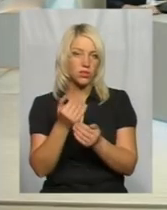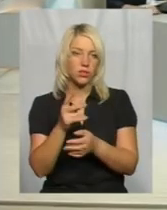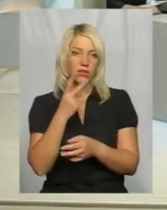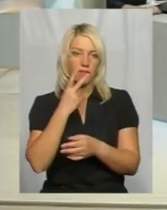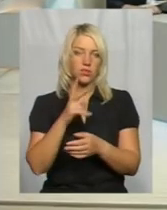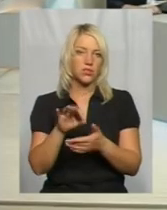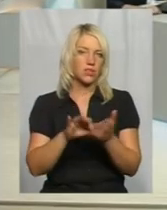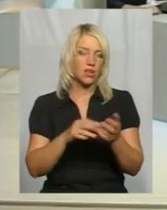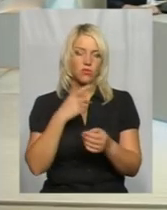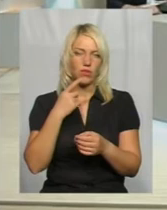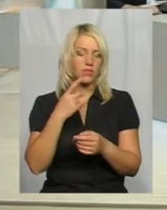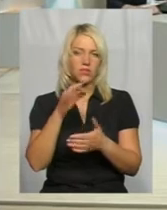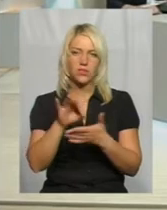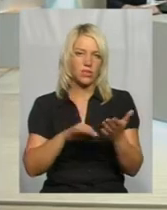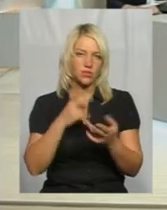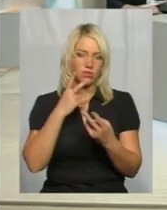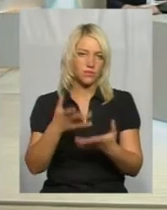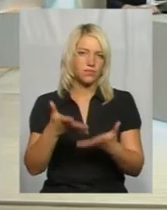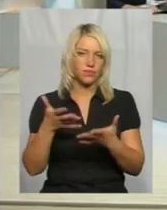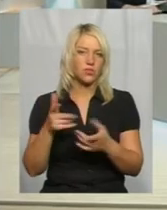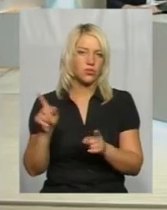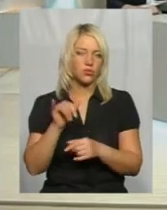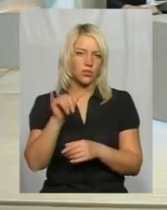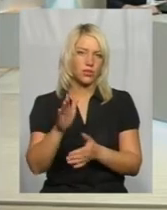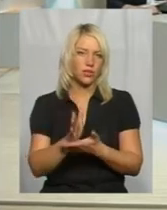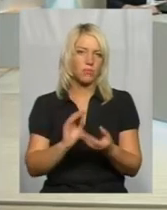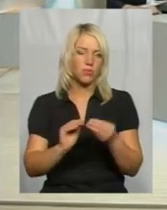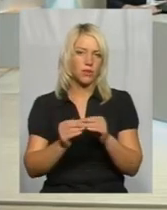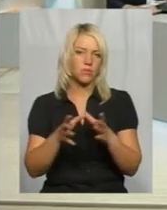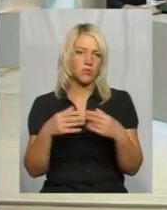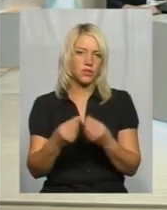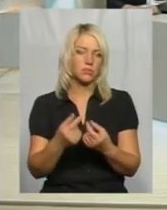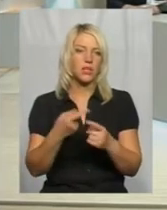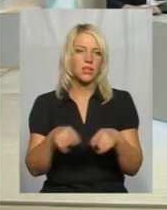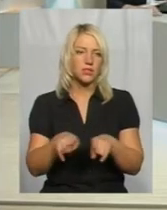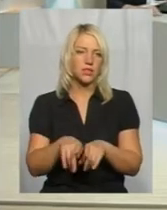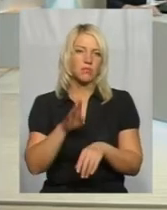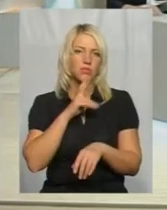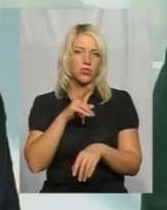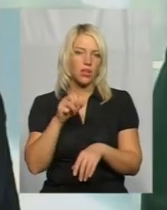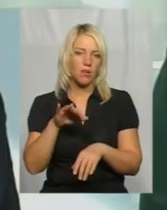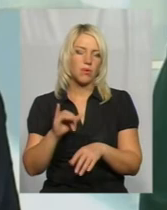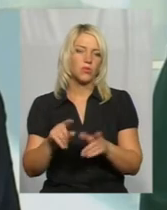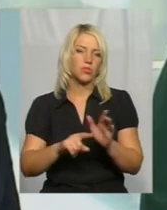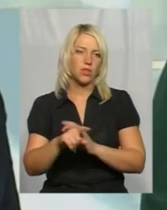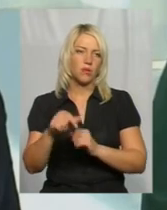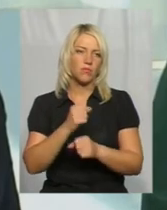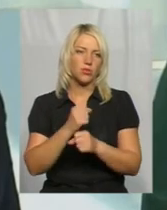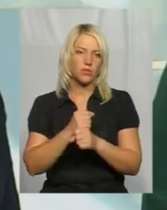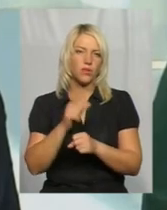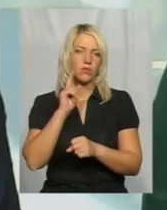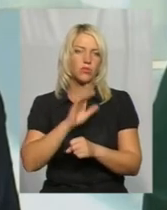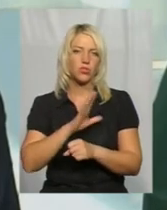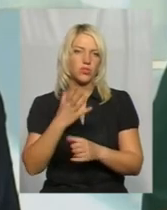говорять, по них видно відразу, що в них проблеми якісь в сім'ї, і з цими жінками починаємо працювати ще, допоки вона не